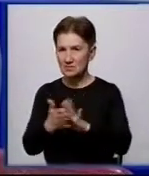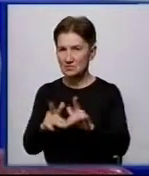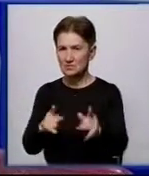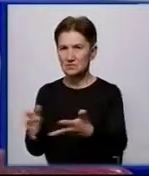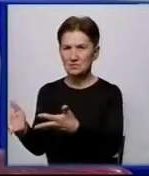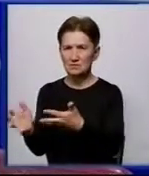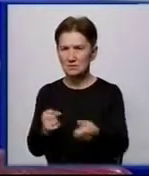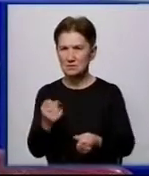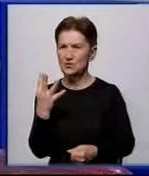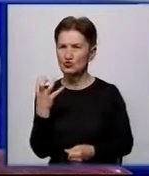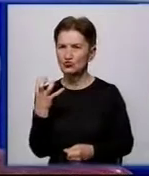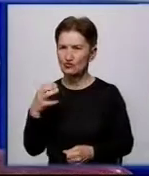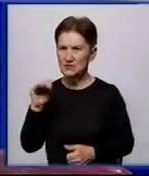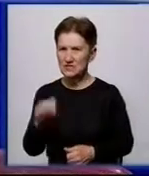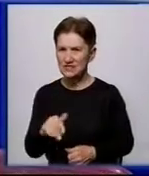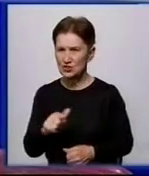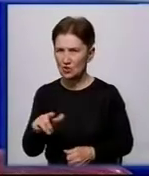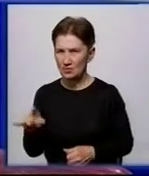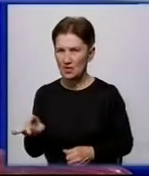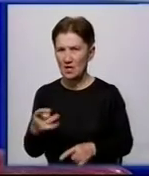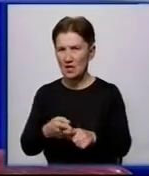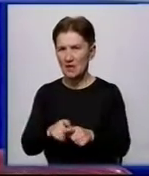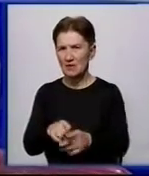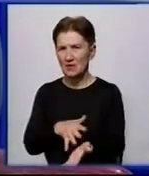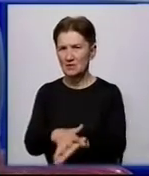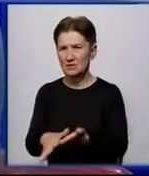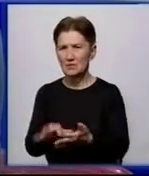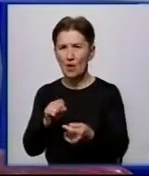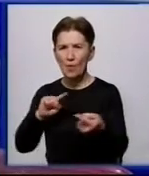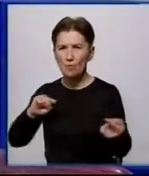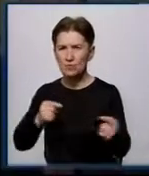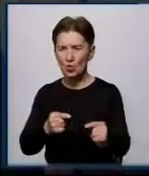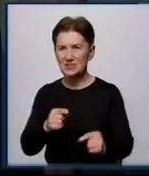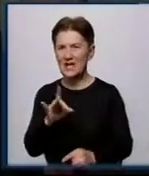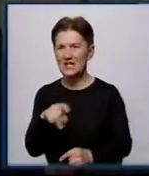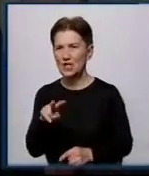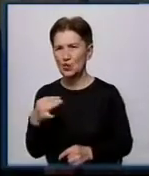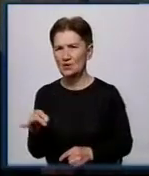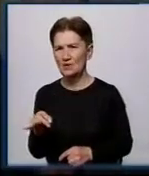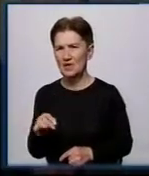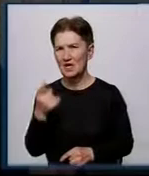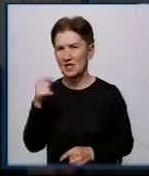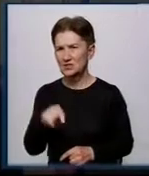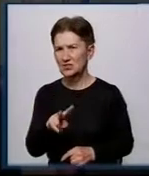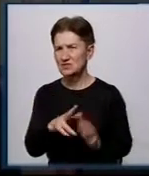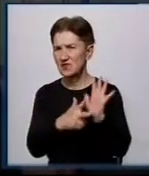віз шахти 400 тисяч гривень. Кошти витратили на протирадонові заходи. Мільйон вісімсот – це